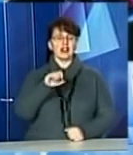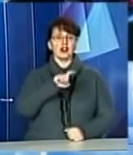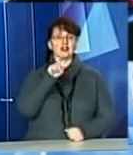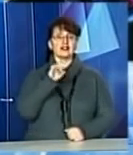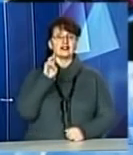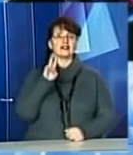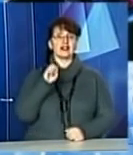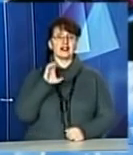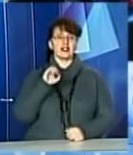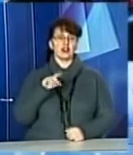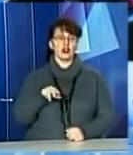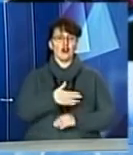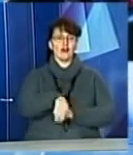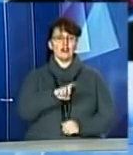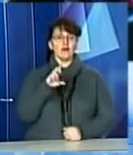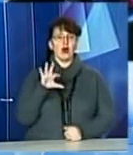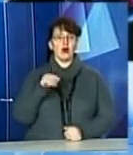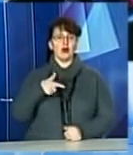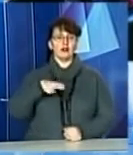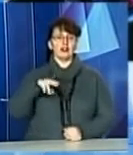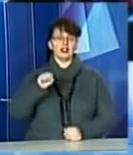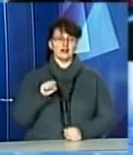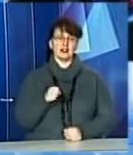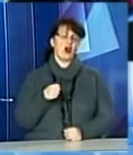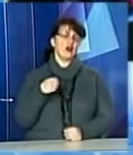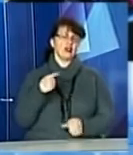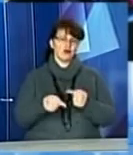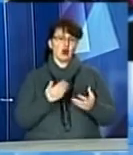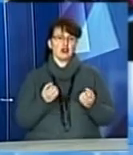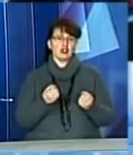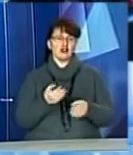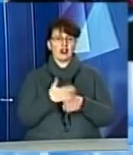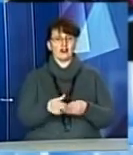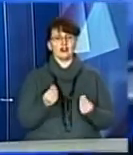до вулиці Богданівської на суму 4 мільйони 228 тисяч гривень.